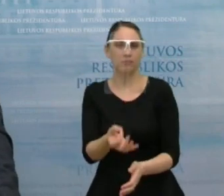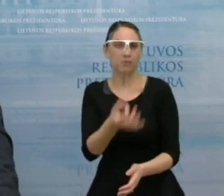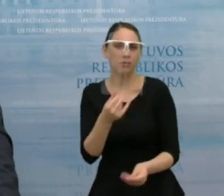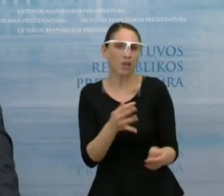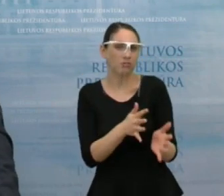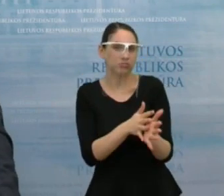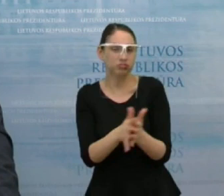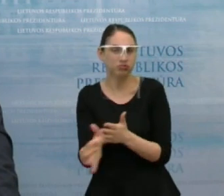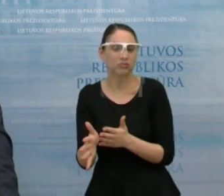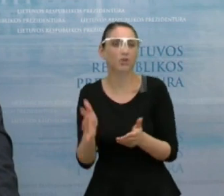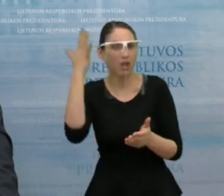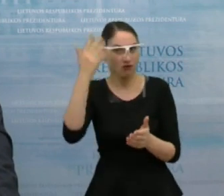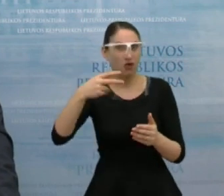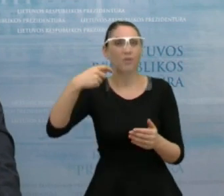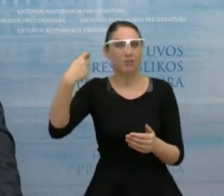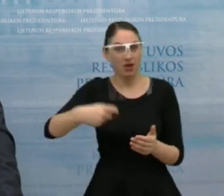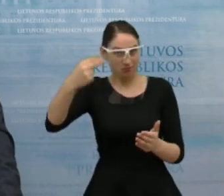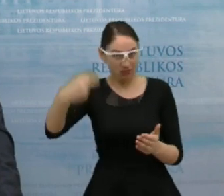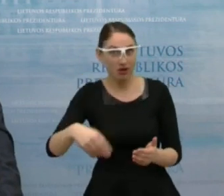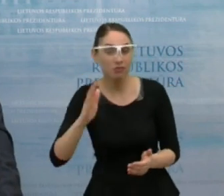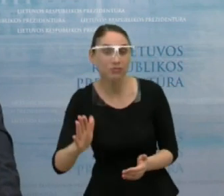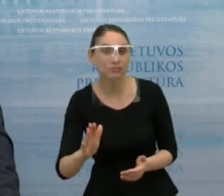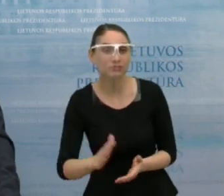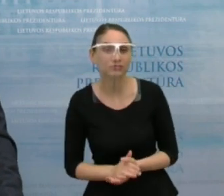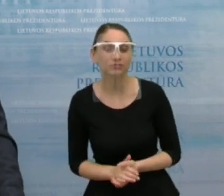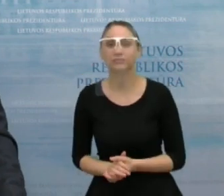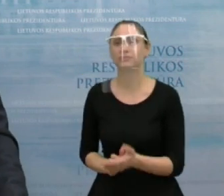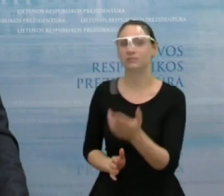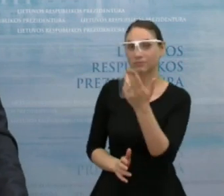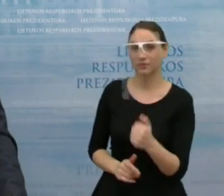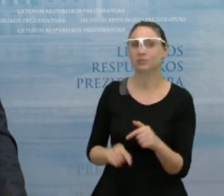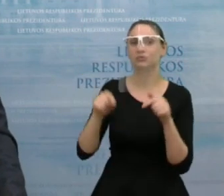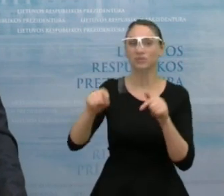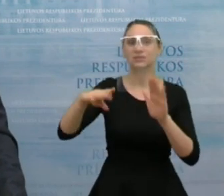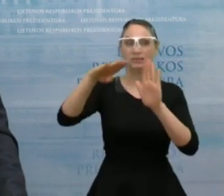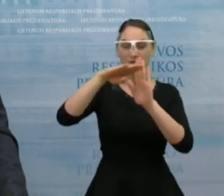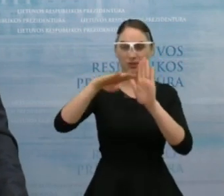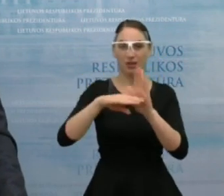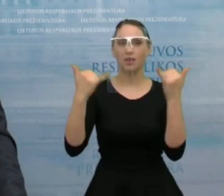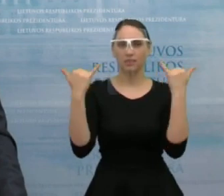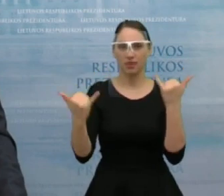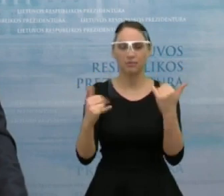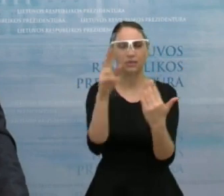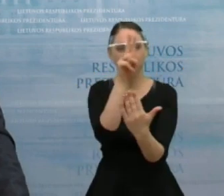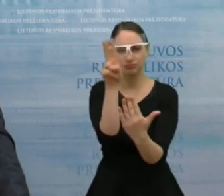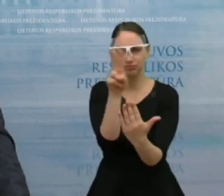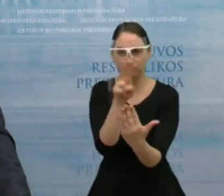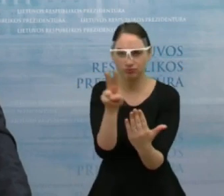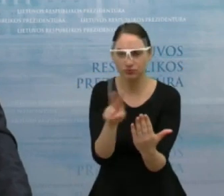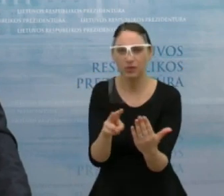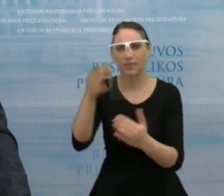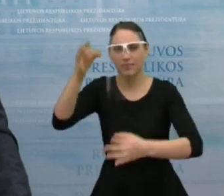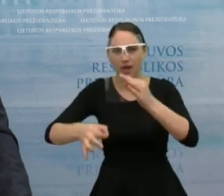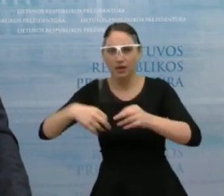ar planuojama jas pasirašyti? Ačiū. Tėkuoju, taip teisingai šį įstatymą šiuo metu atidžiai vertiname tiek iš teisinės